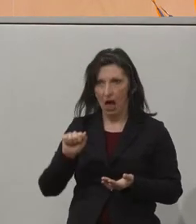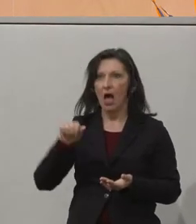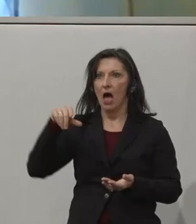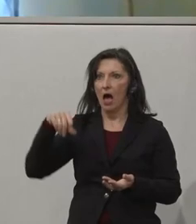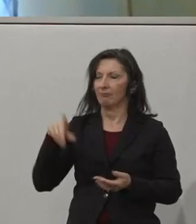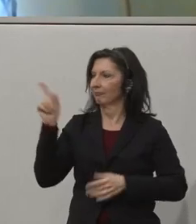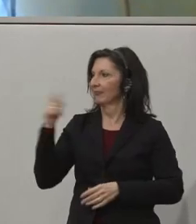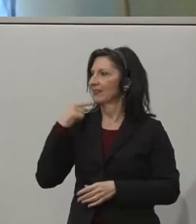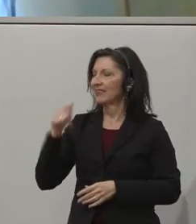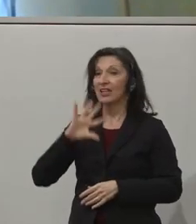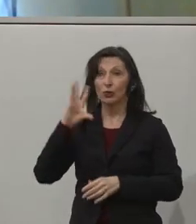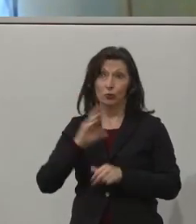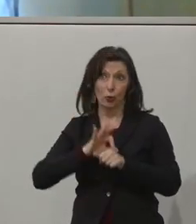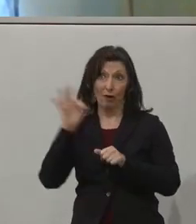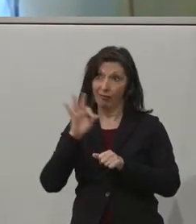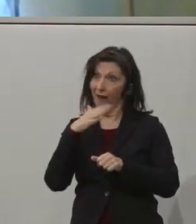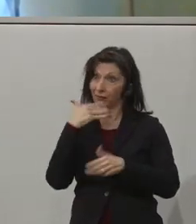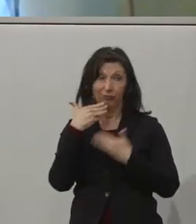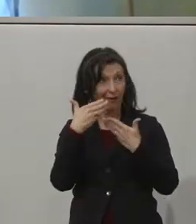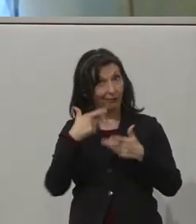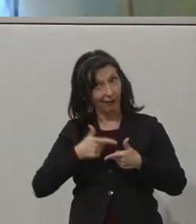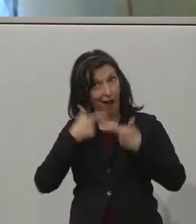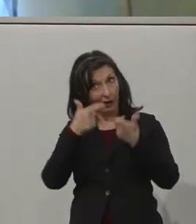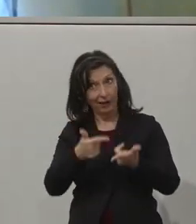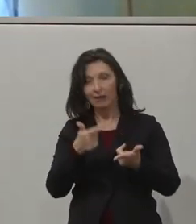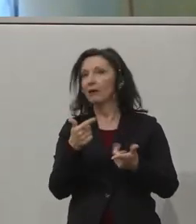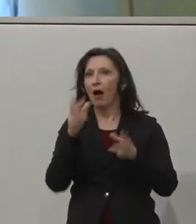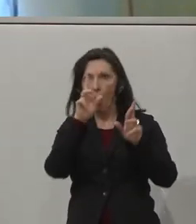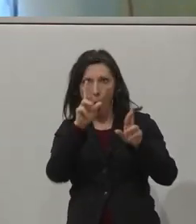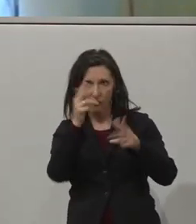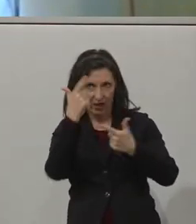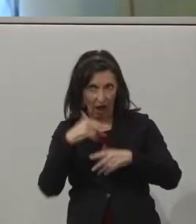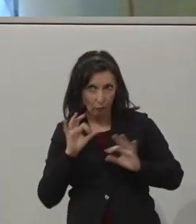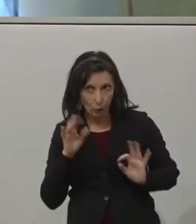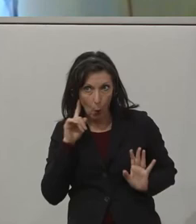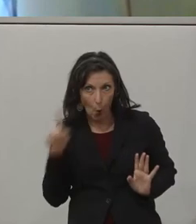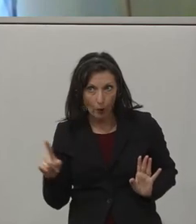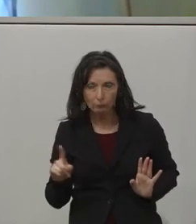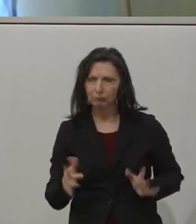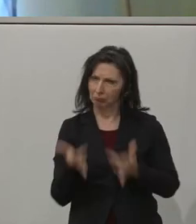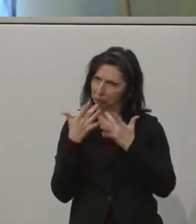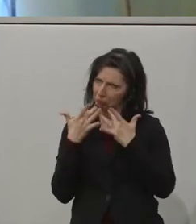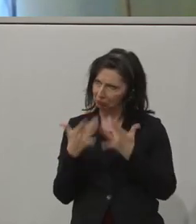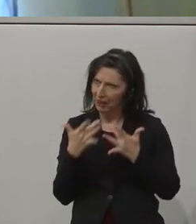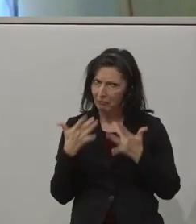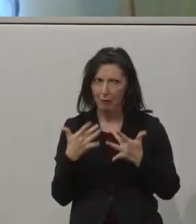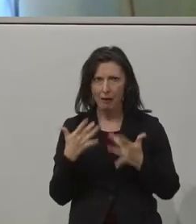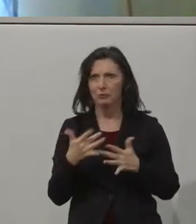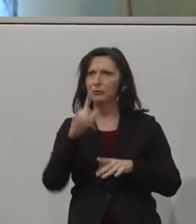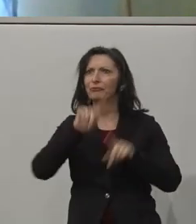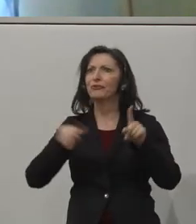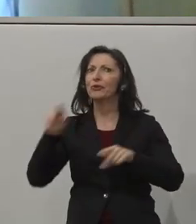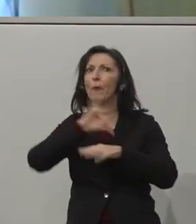Ja, einen schönen Tag. Vielen Dank für die Einladung. Ich hoffe, Sie hören mich gut. Jawohl. Gratulation den vorgestellten Projekten.